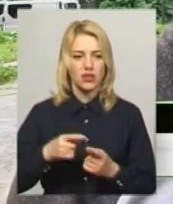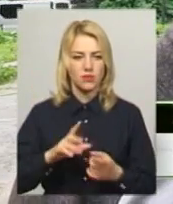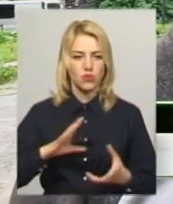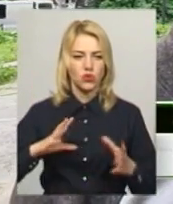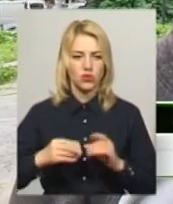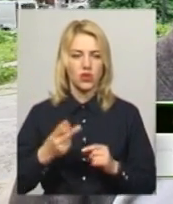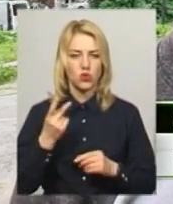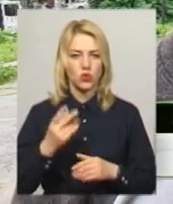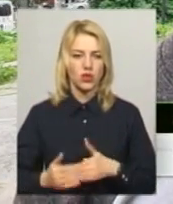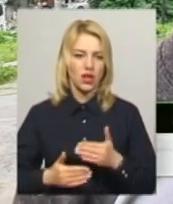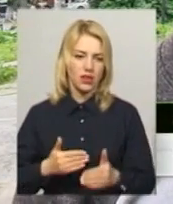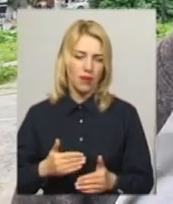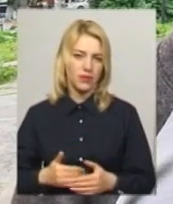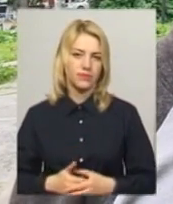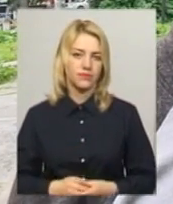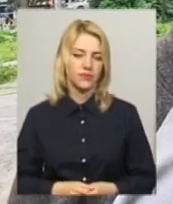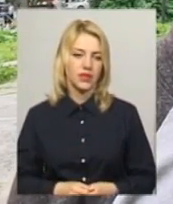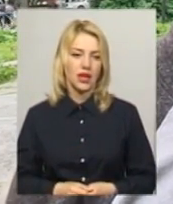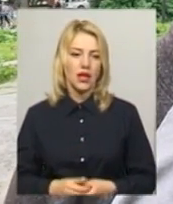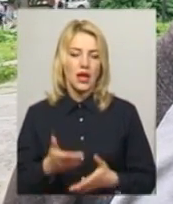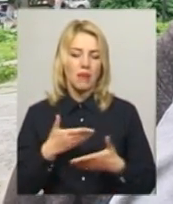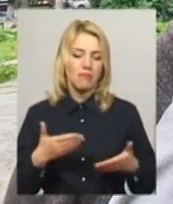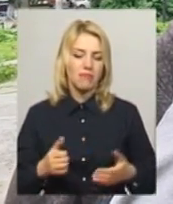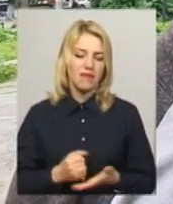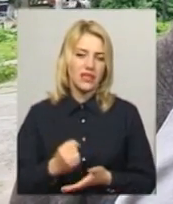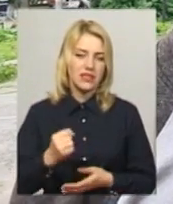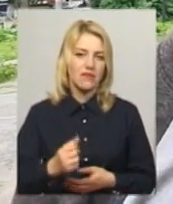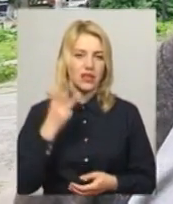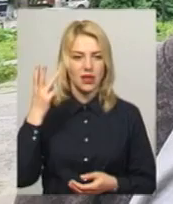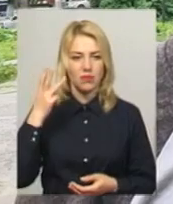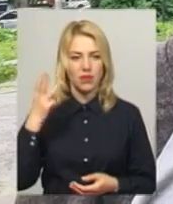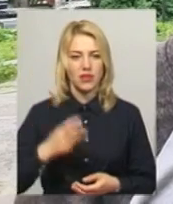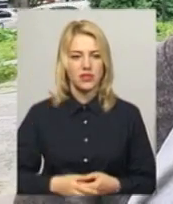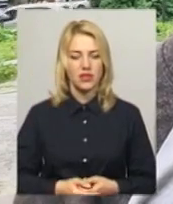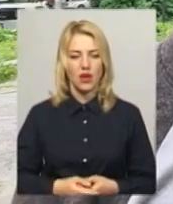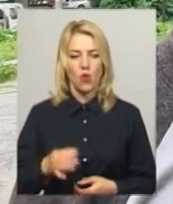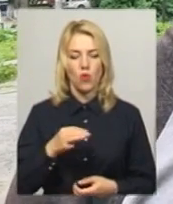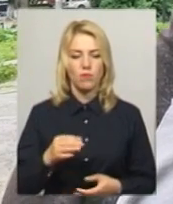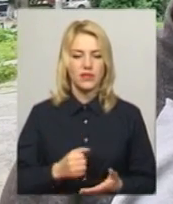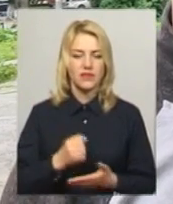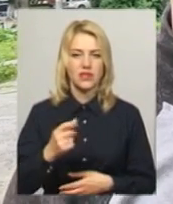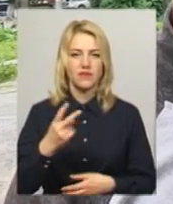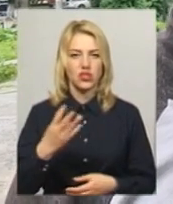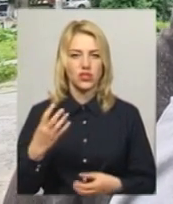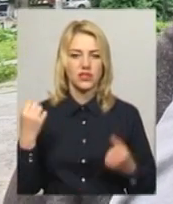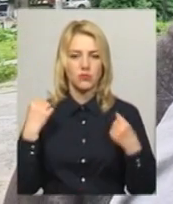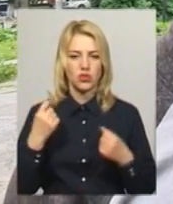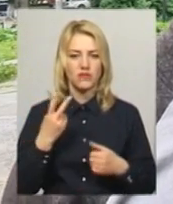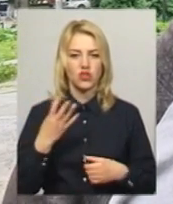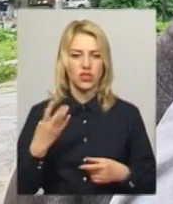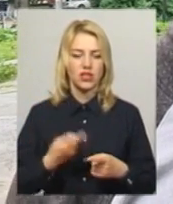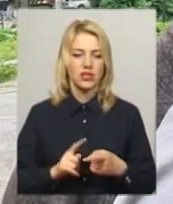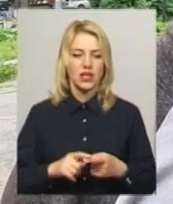другий етап. Ми виставили, Хмельницького область виставила 24 спортсмена і з 24